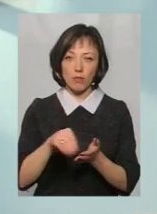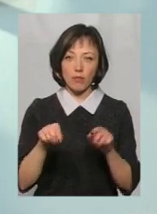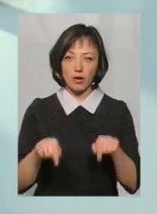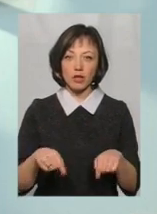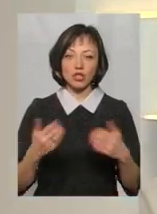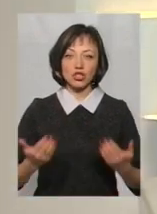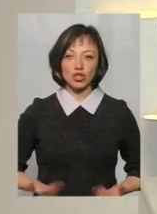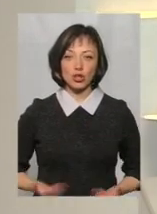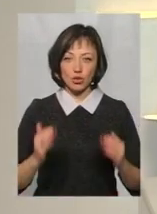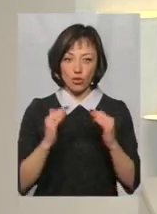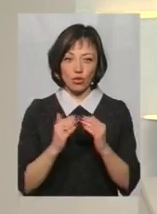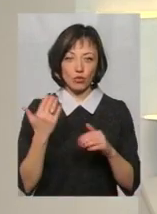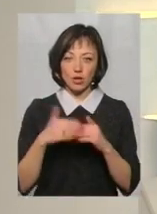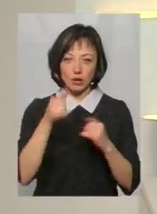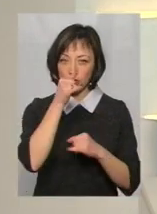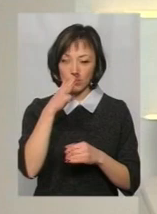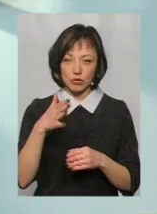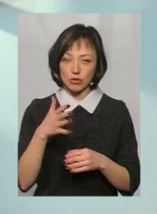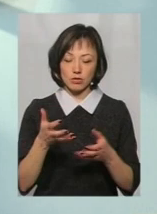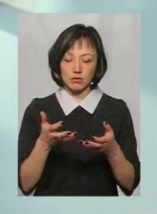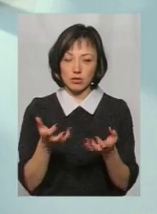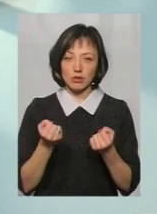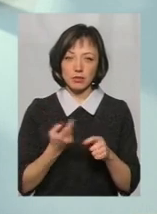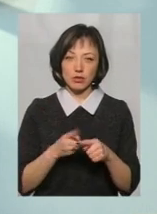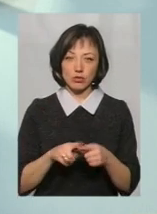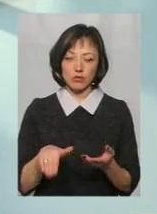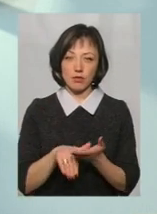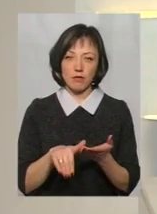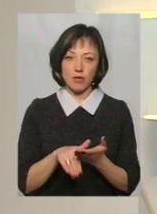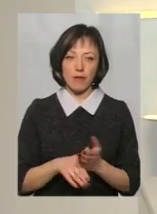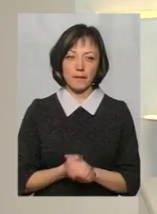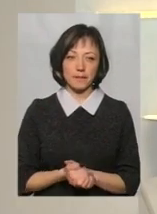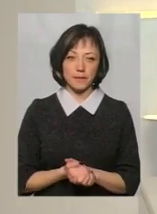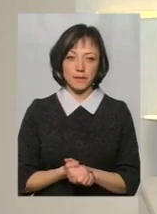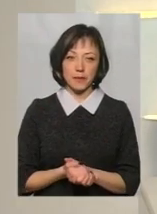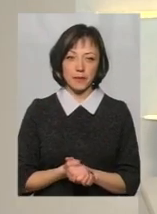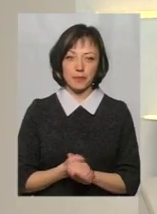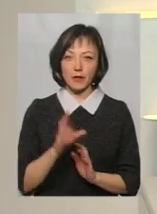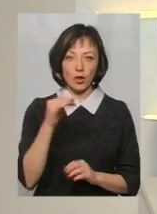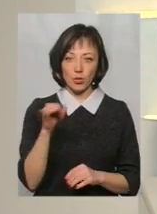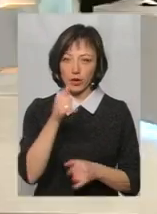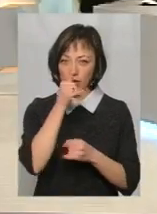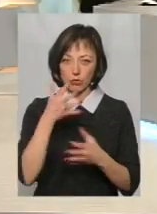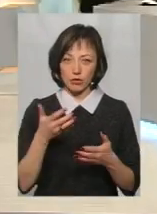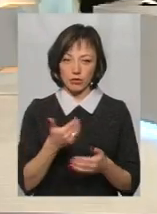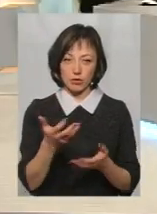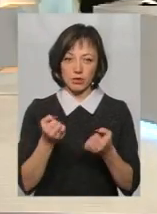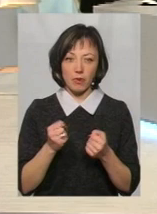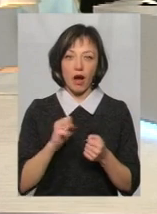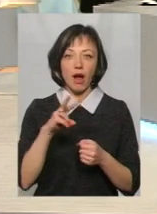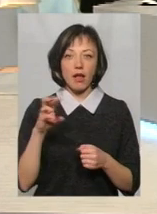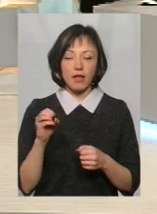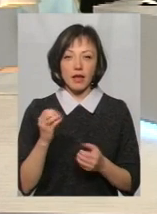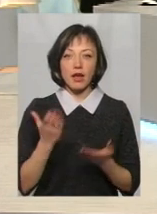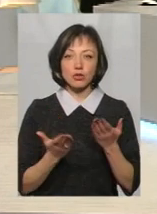житло, то вона вже не може претендувати. Тобто, по суті, пан Юрій не може претендувати. Але, знову ж таки,